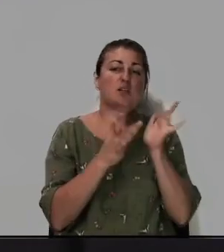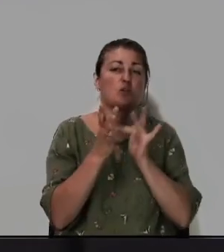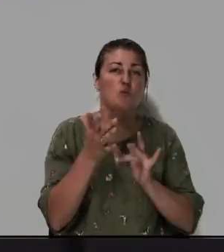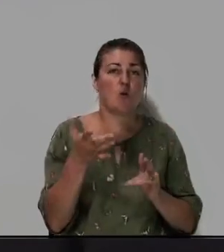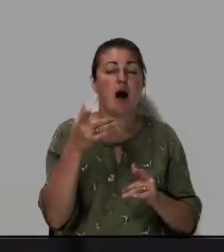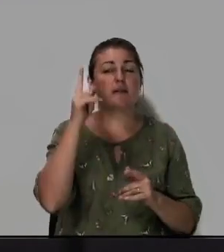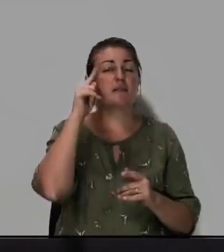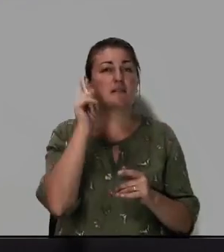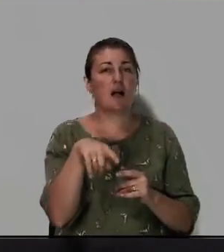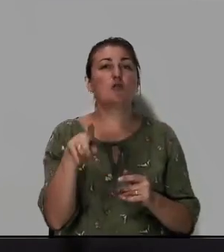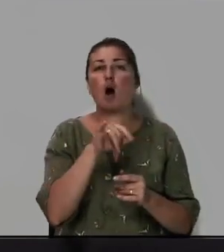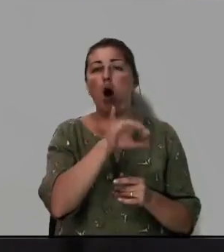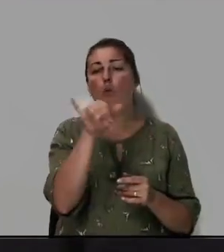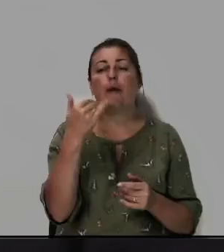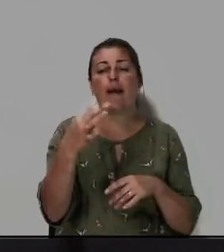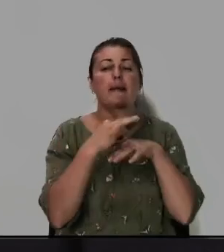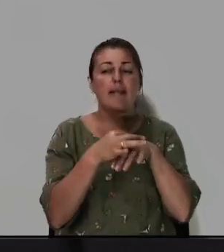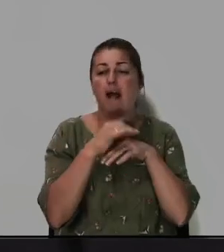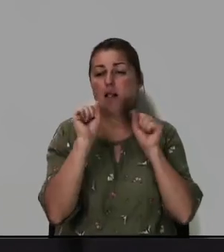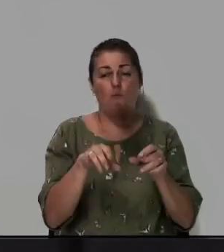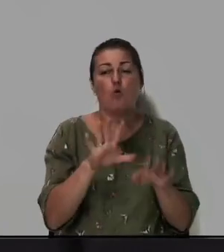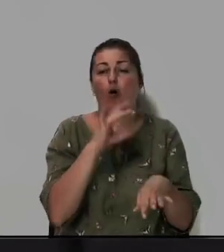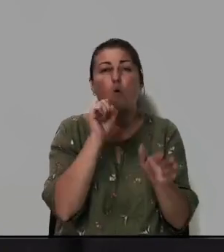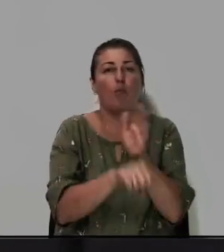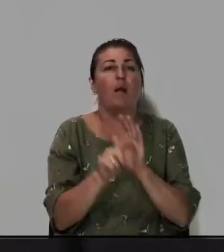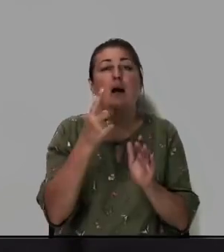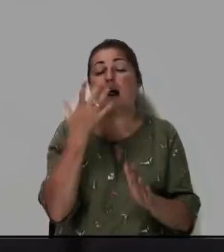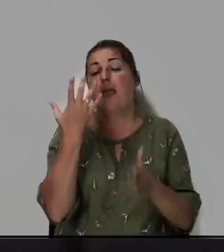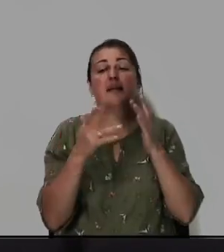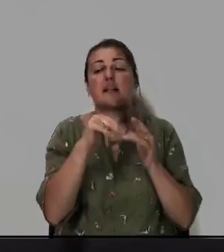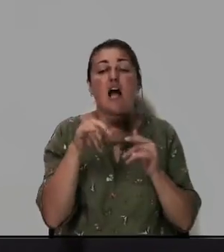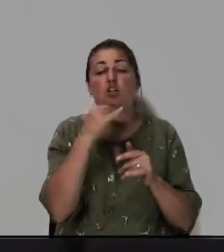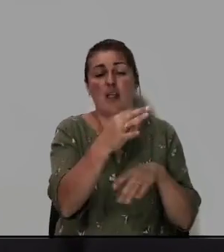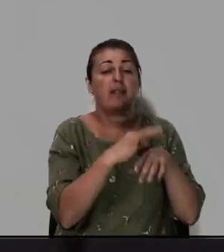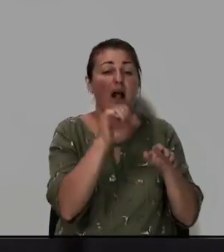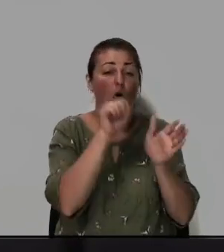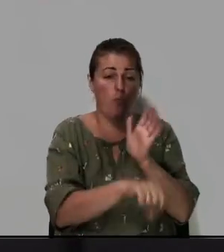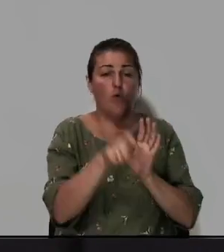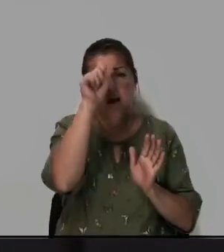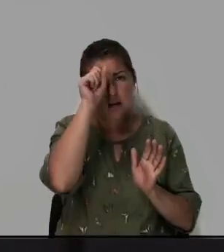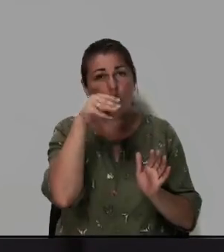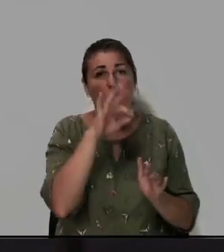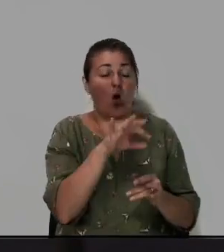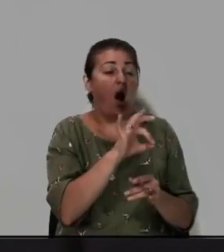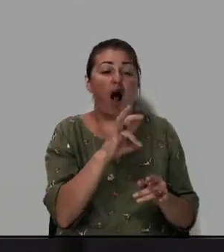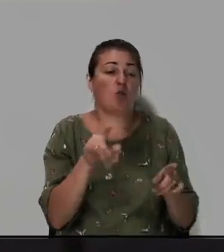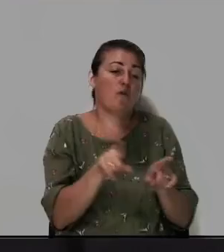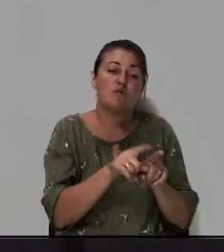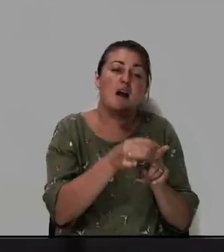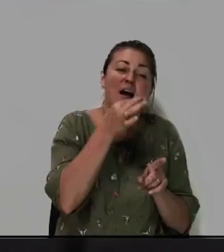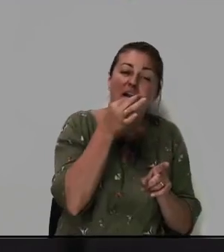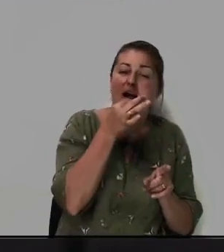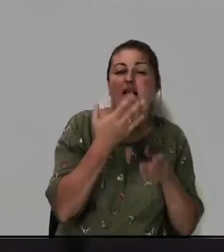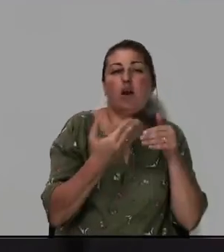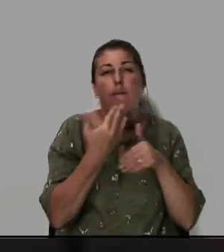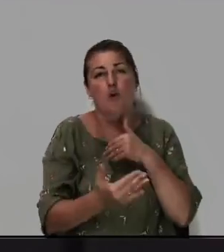знают что их тело могут только убить потому что если даже не убьют тело грешника то оно все равно рано или поздно через